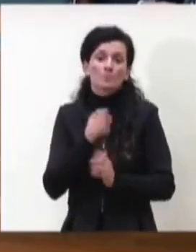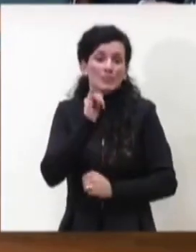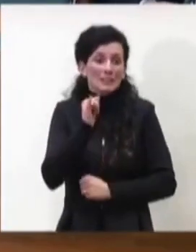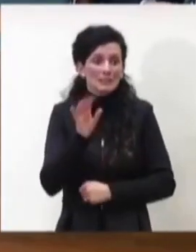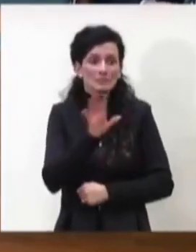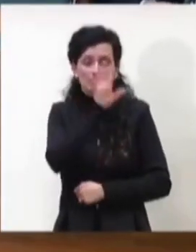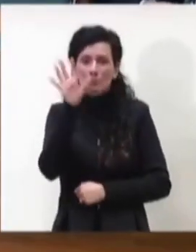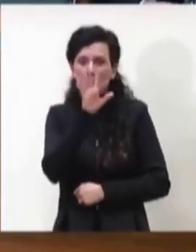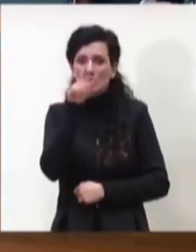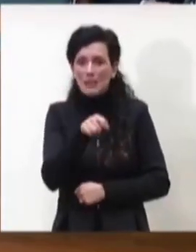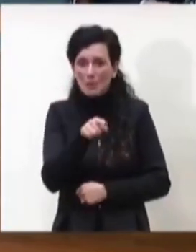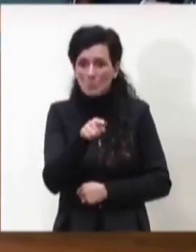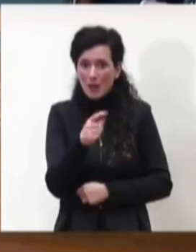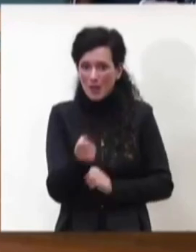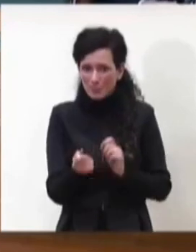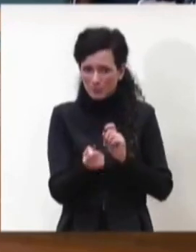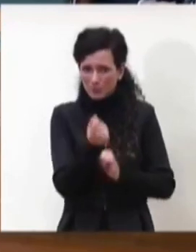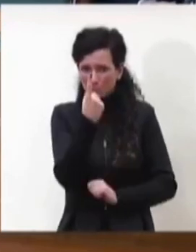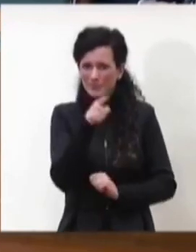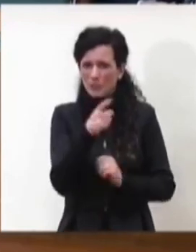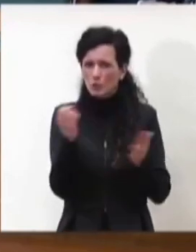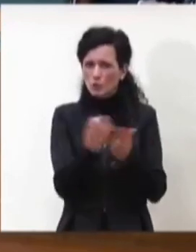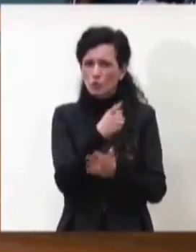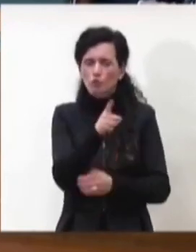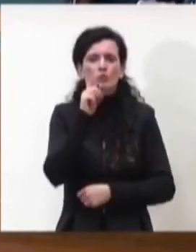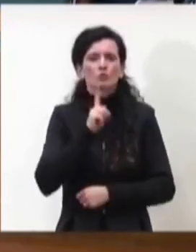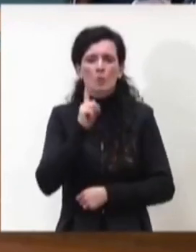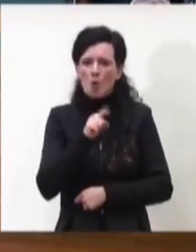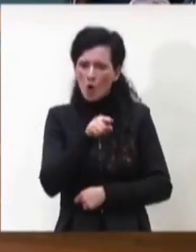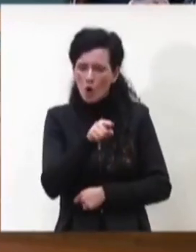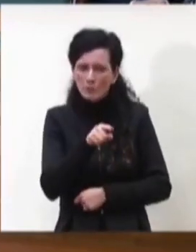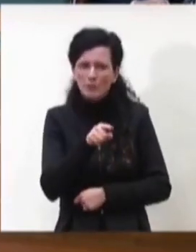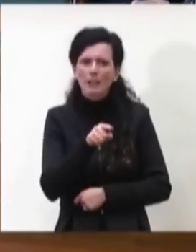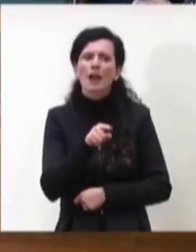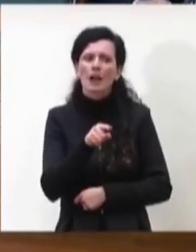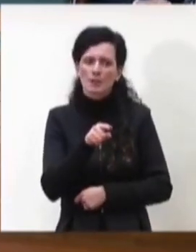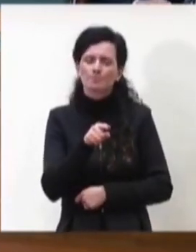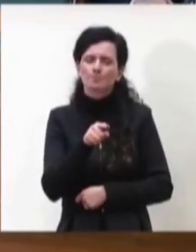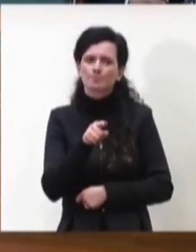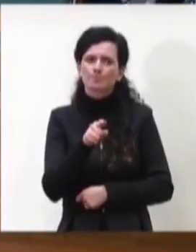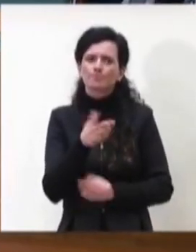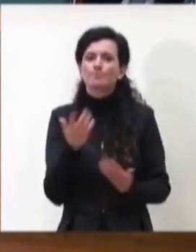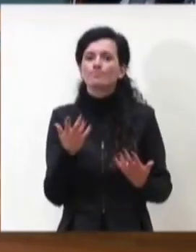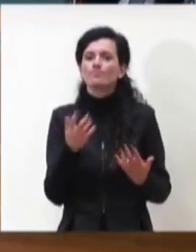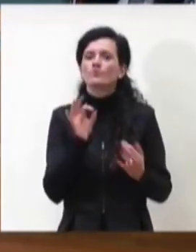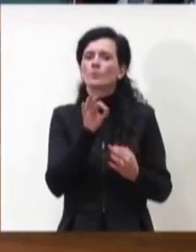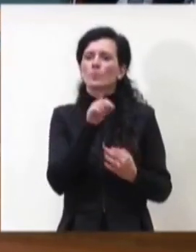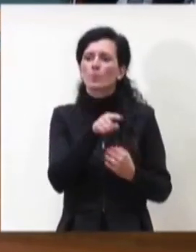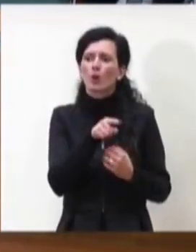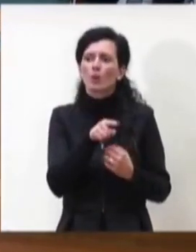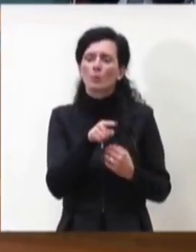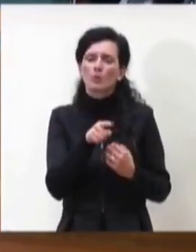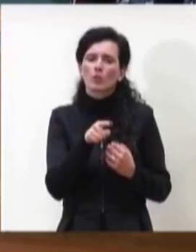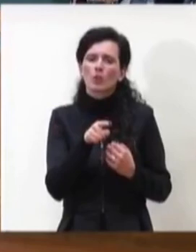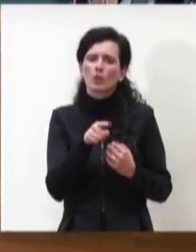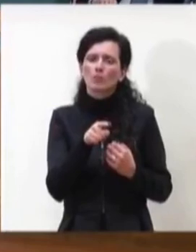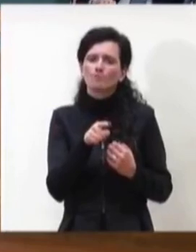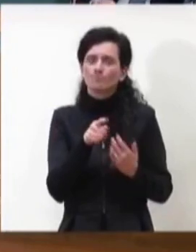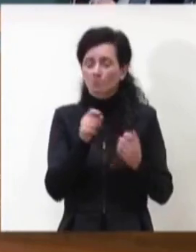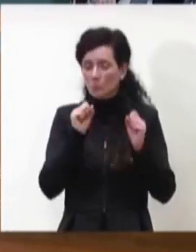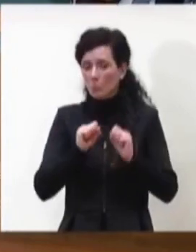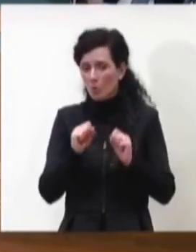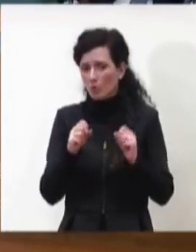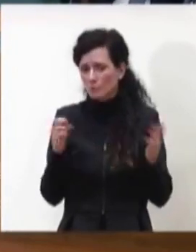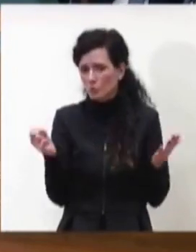sinceramente un caso che venga riportato vi dice come per la dice lunga su come si sia trattato evidentemente di un